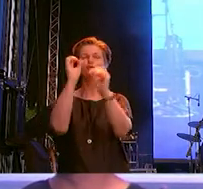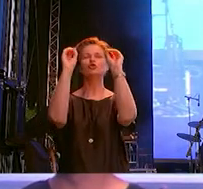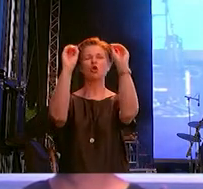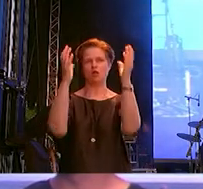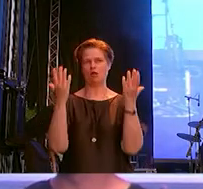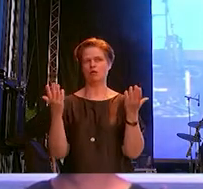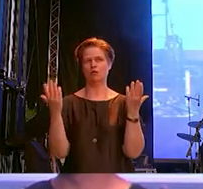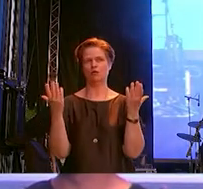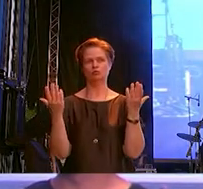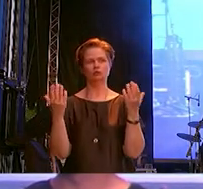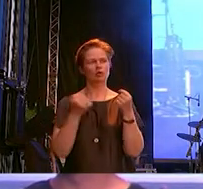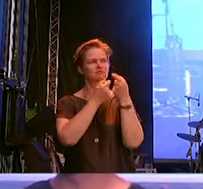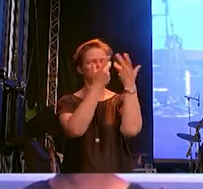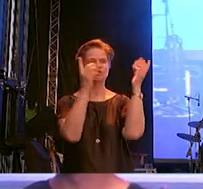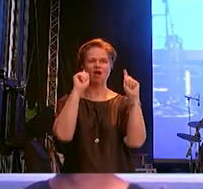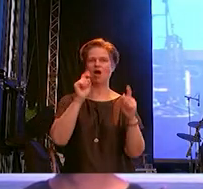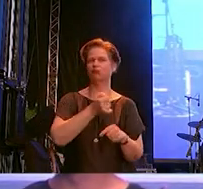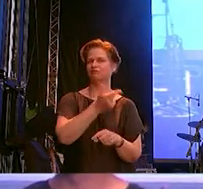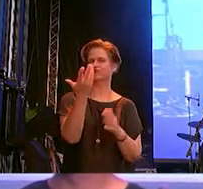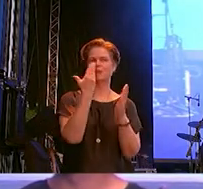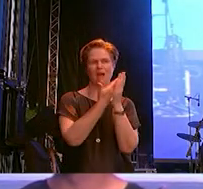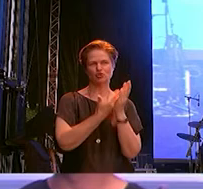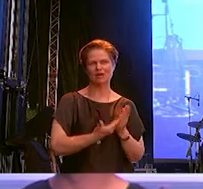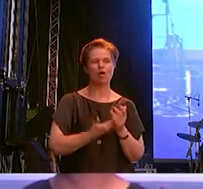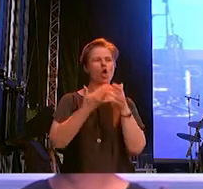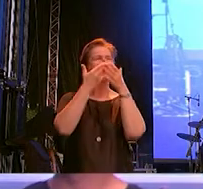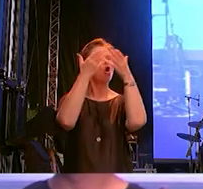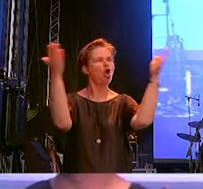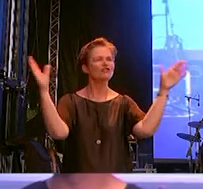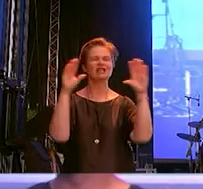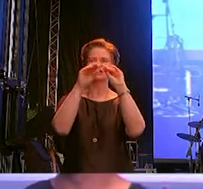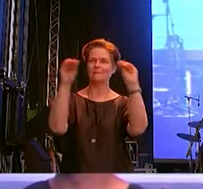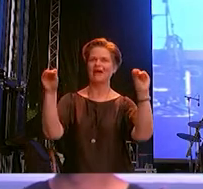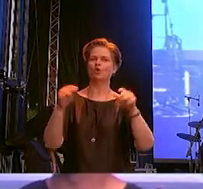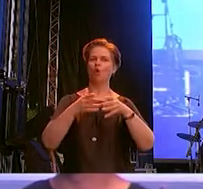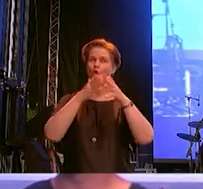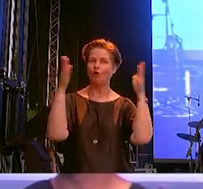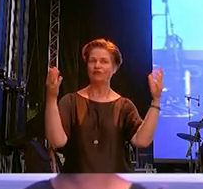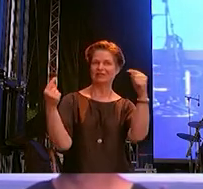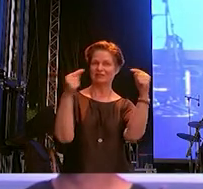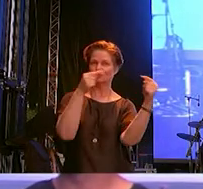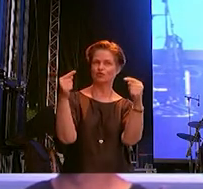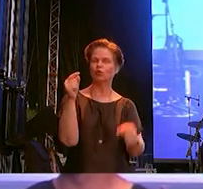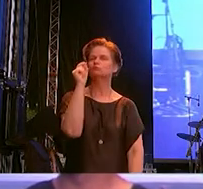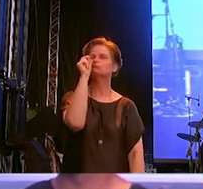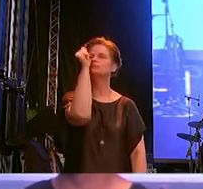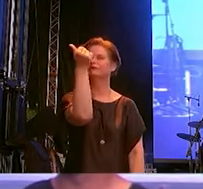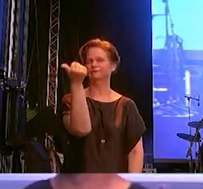Und weniger prominente Beispiele spielen dabei in der öffentlichen Debatte und im öffentlichen Diskurs kaum eine Rolle.